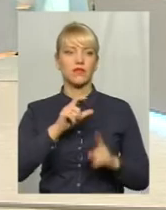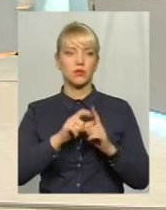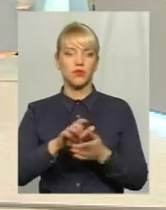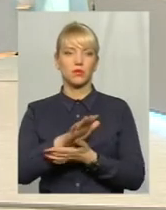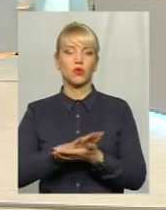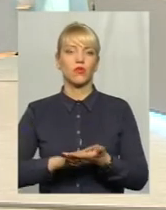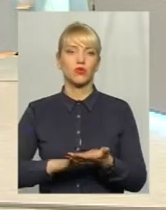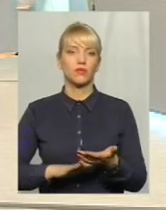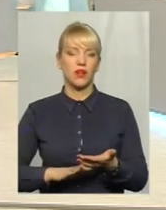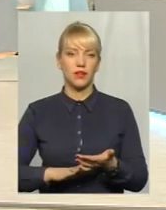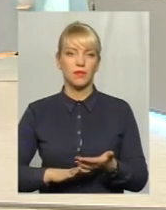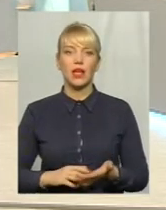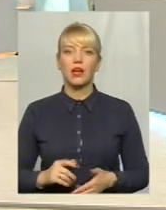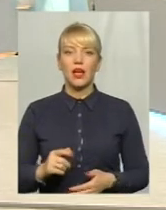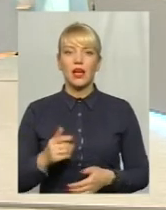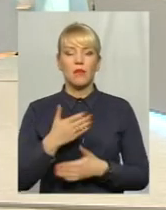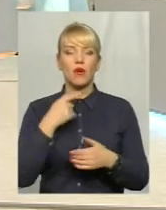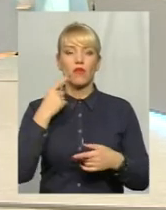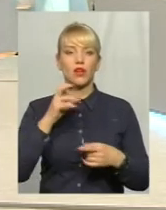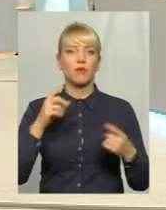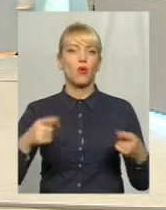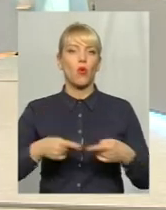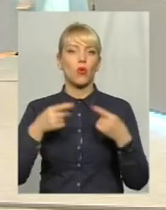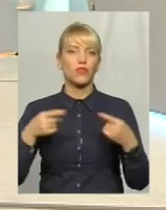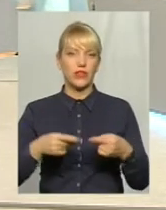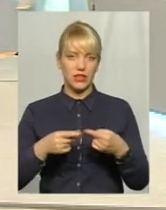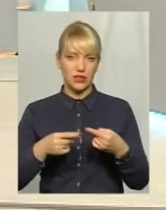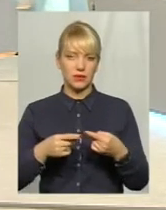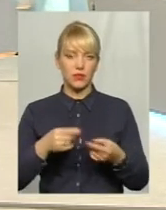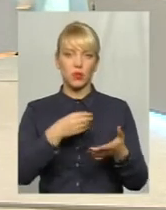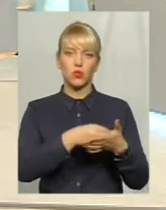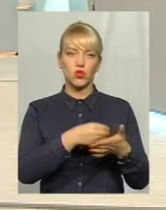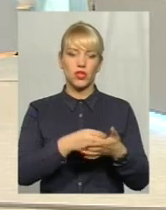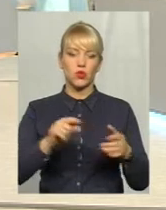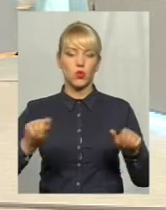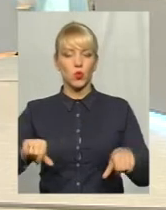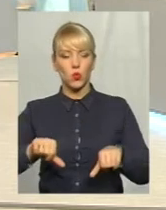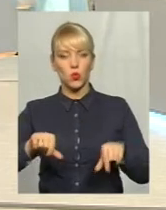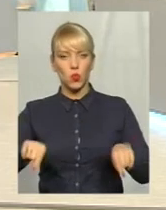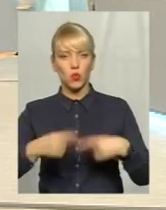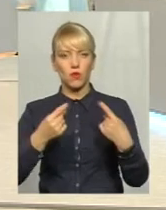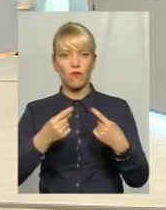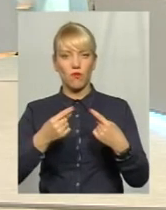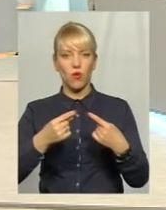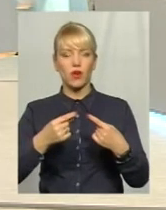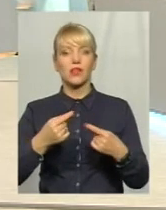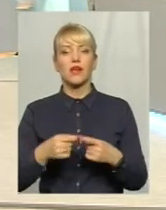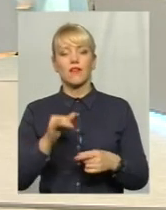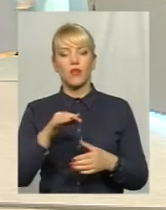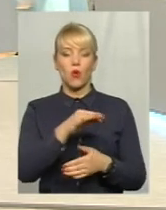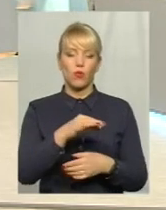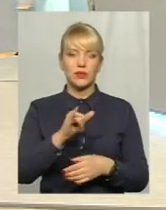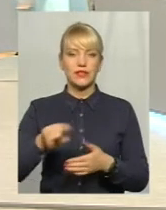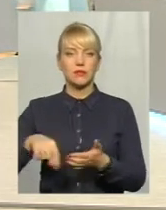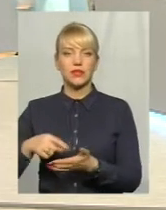говорили про конфлікт такий в бюджетеутворенні між області і містом. Як це питання буде